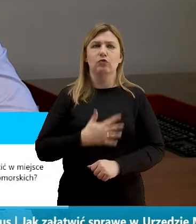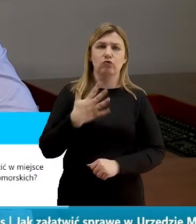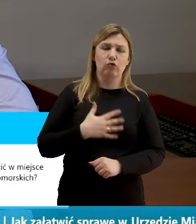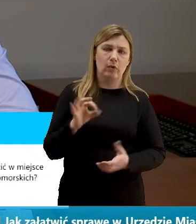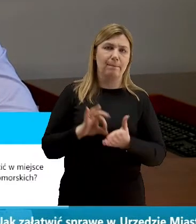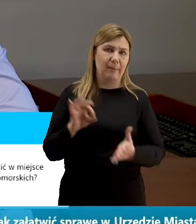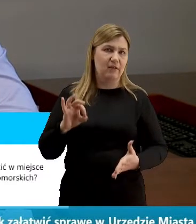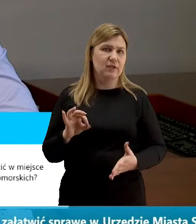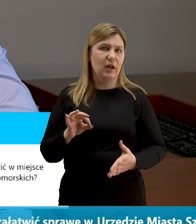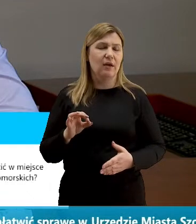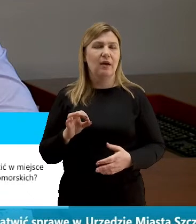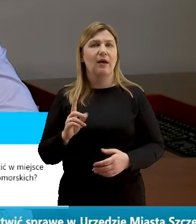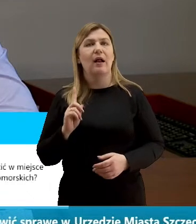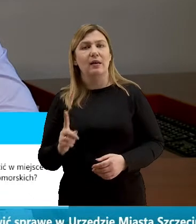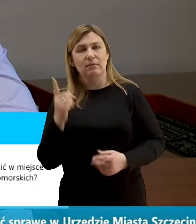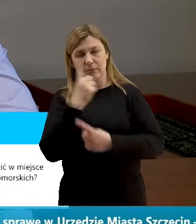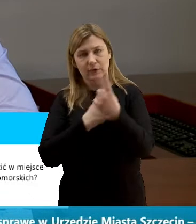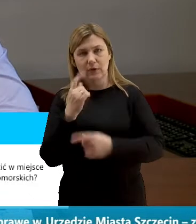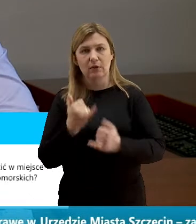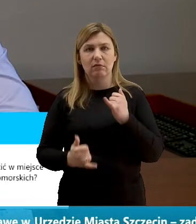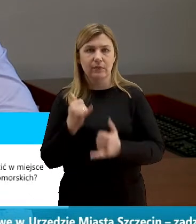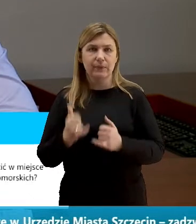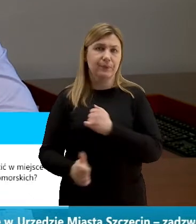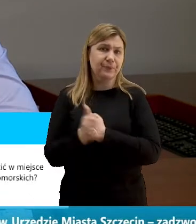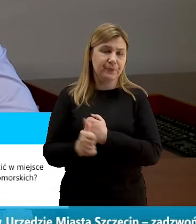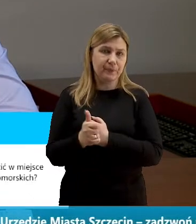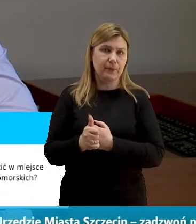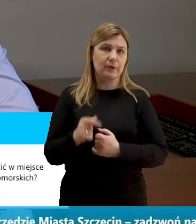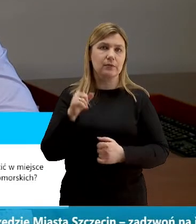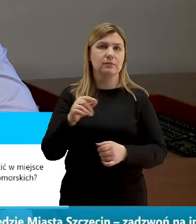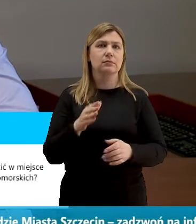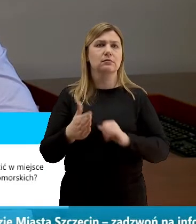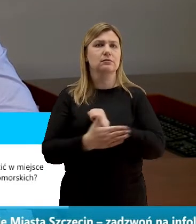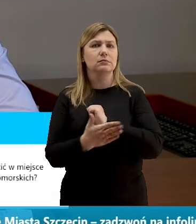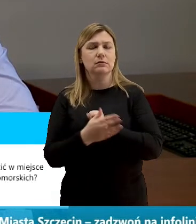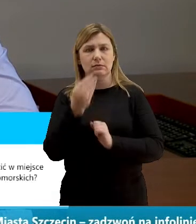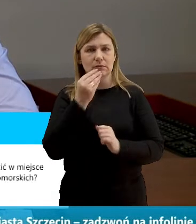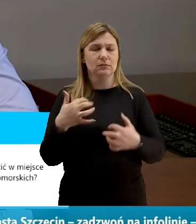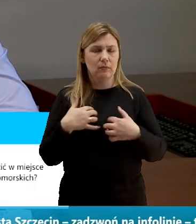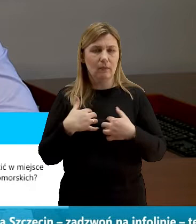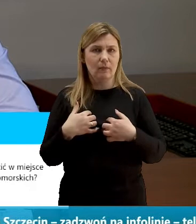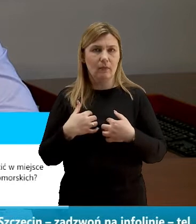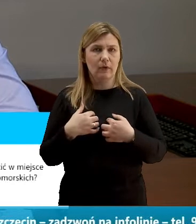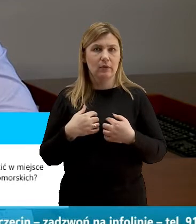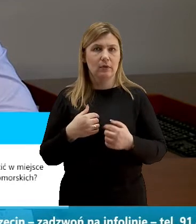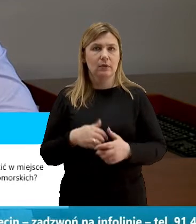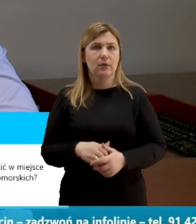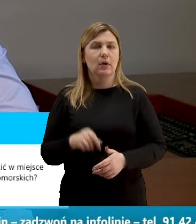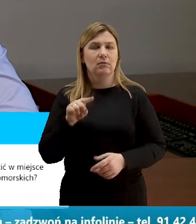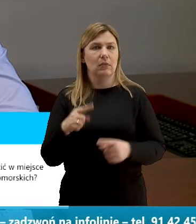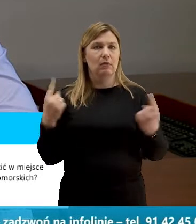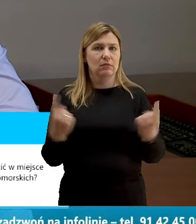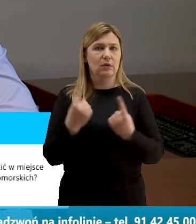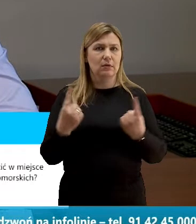myślę że jeżeli chodzi o zaopatrzenie w podstawowe artykuły żywnościowe to ta sytuacja jest